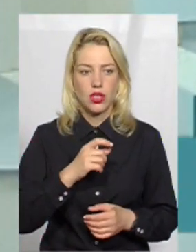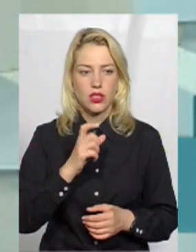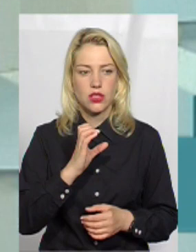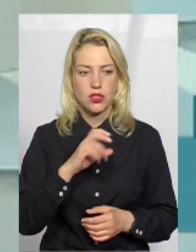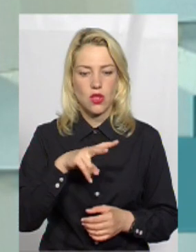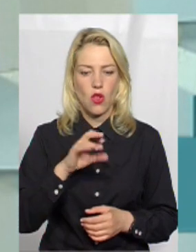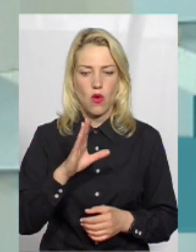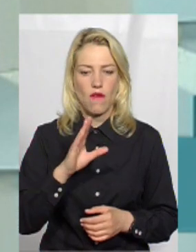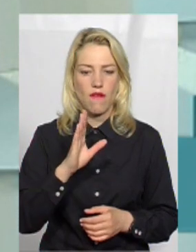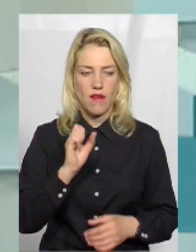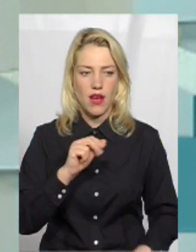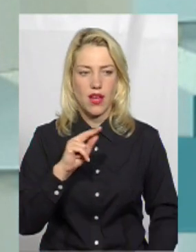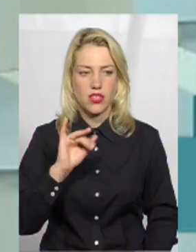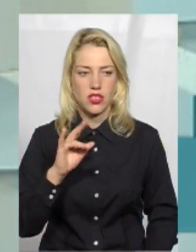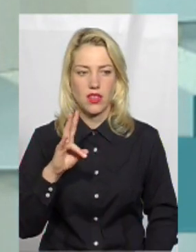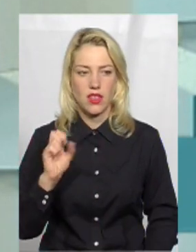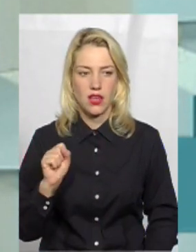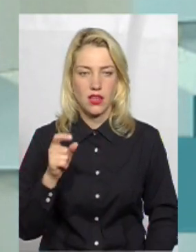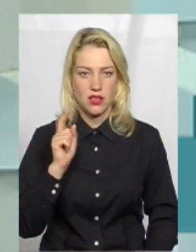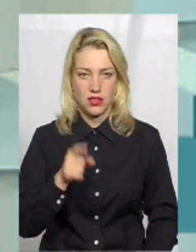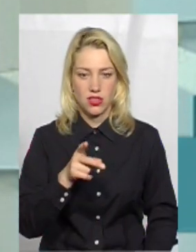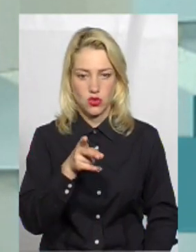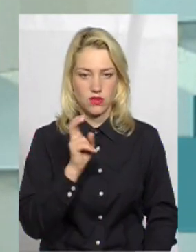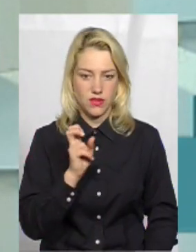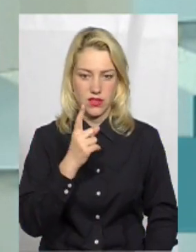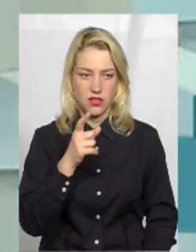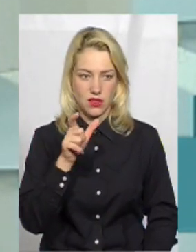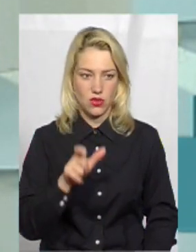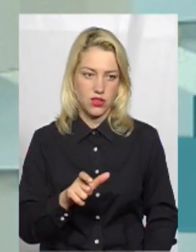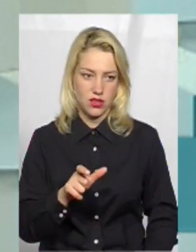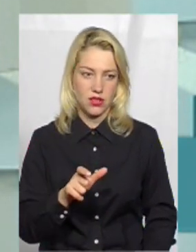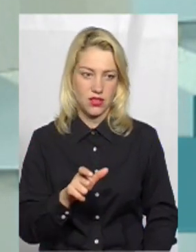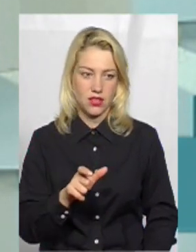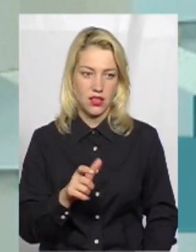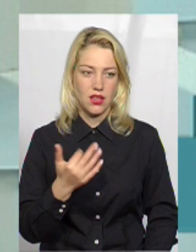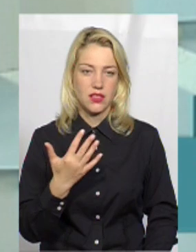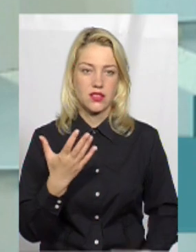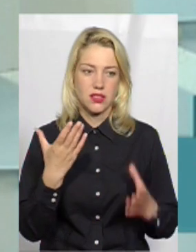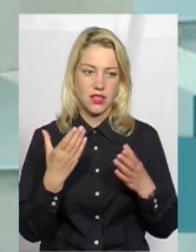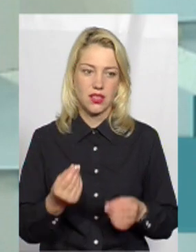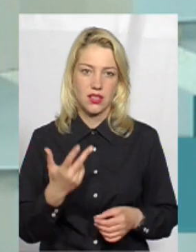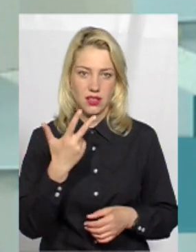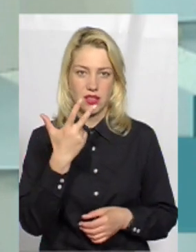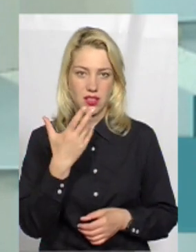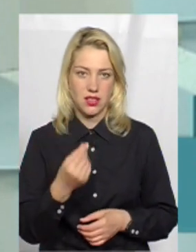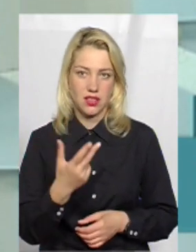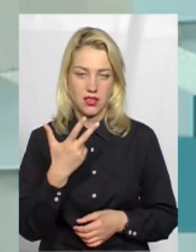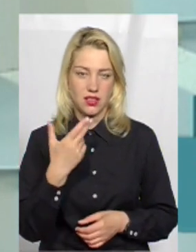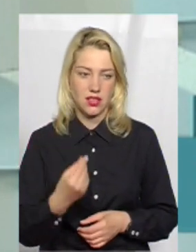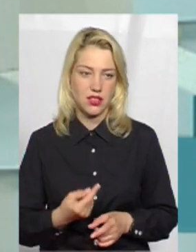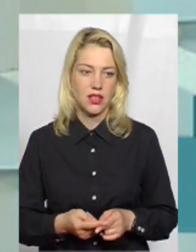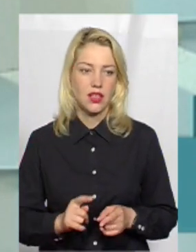1200 гривень приблизно. 1200 гривень, це на одного? Так, на одного. А скільки днів? На три дні. На три дні, так.